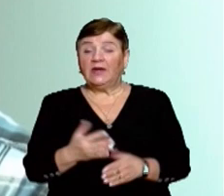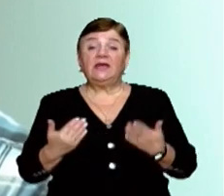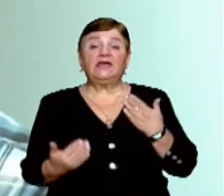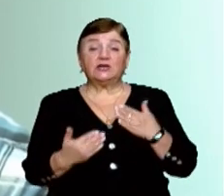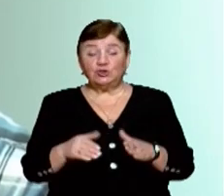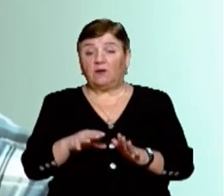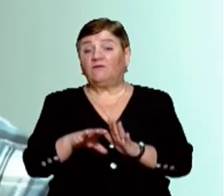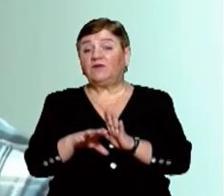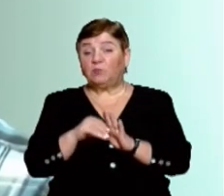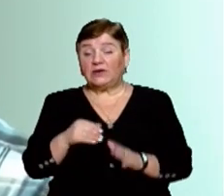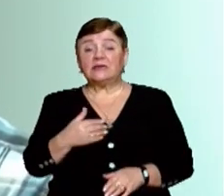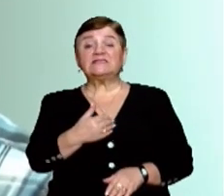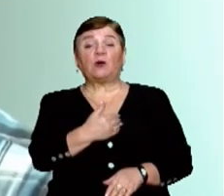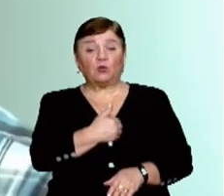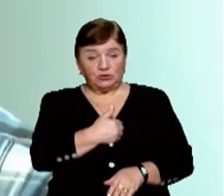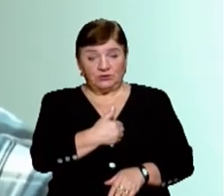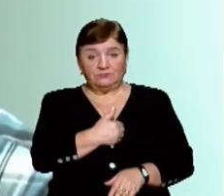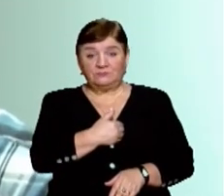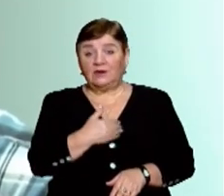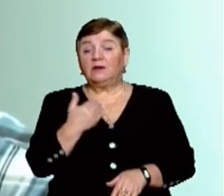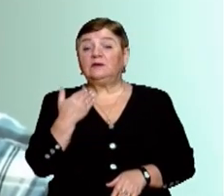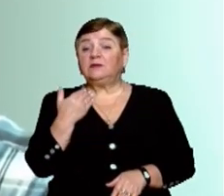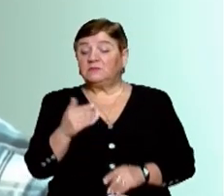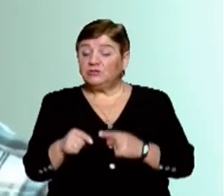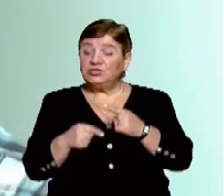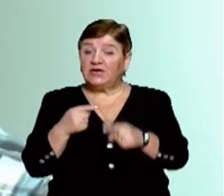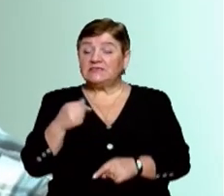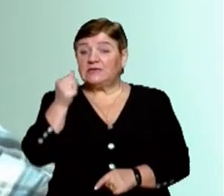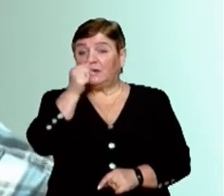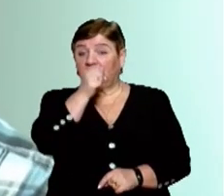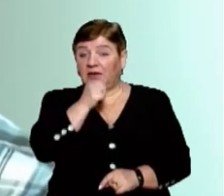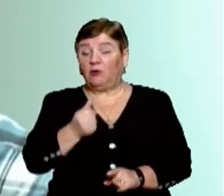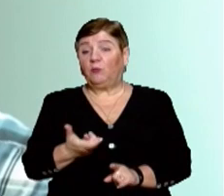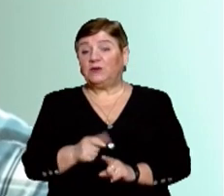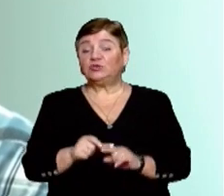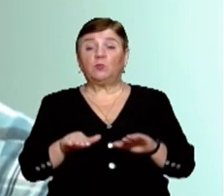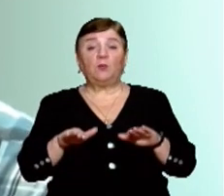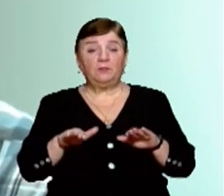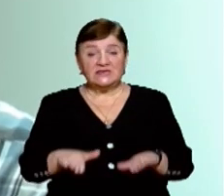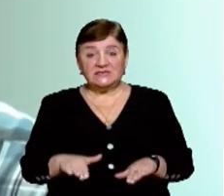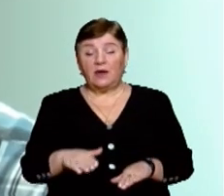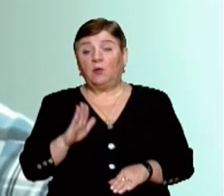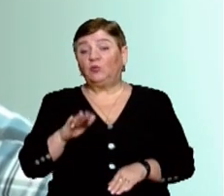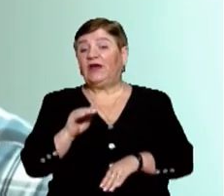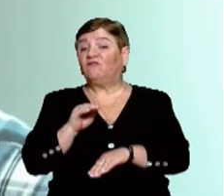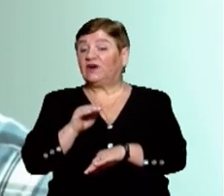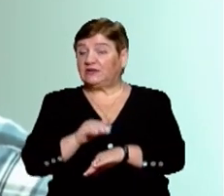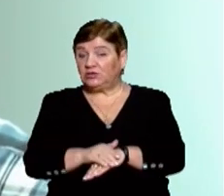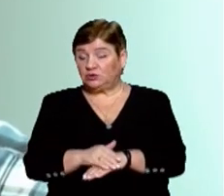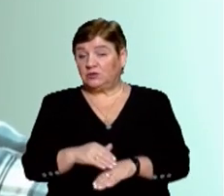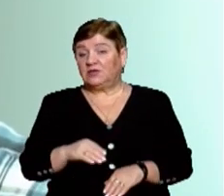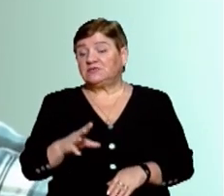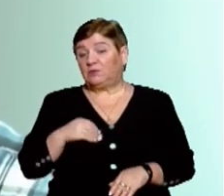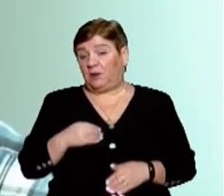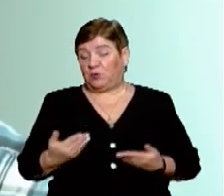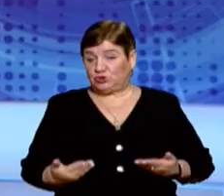Якщо виборць захоче змінити виборчу адресу, ні раніше, ніж через рік, він в іншому місці може зареєструвати фактично місце свого